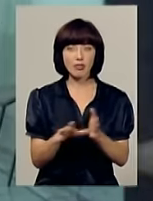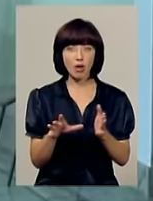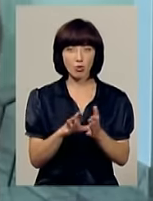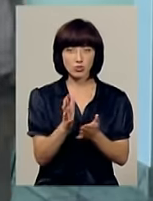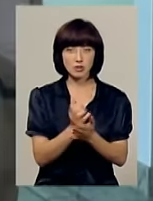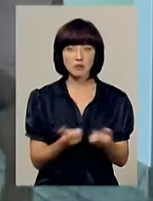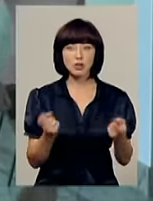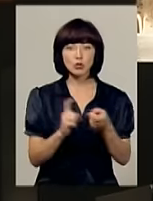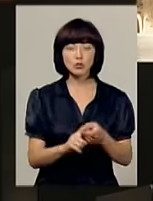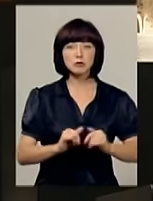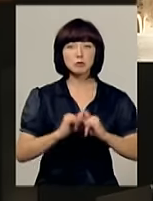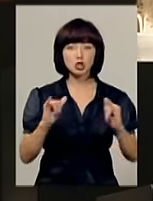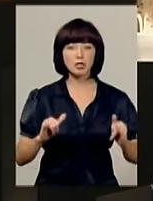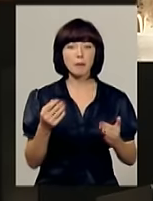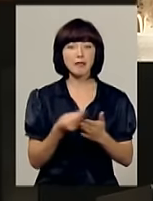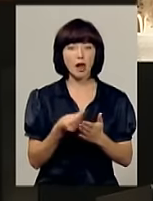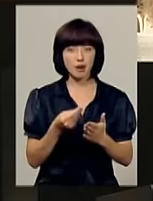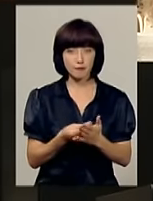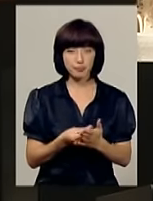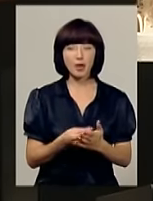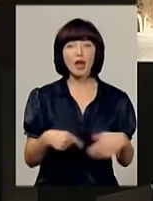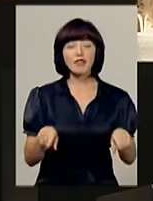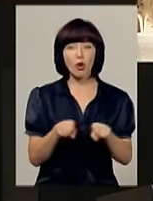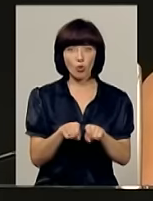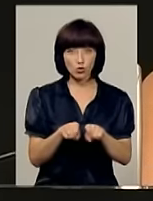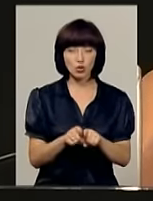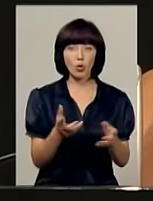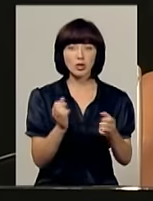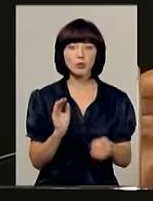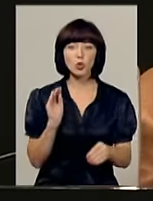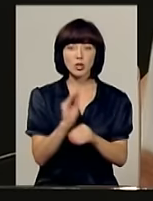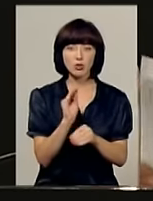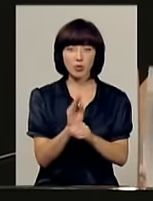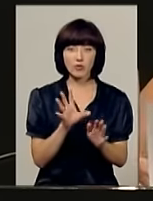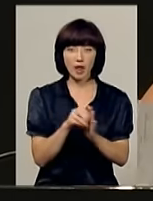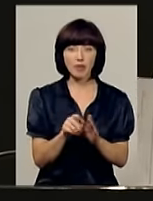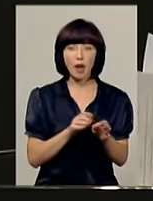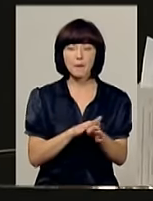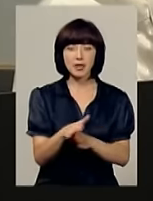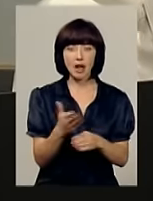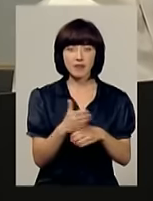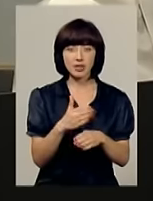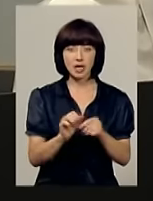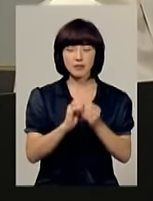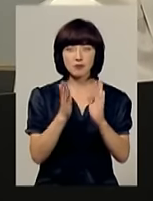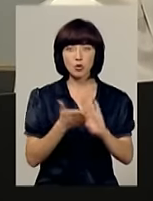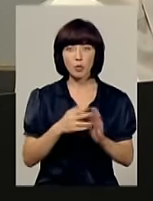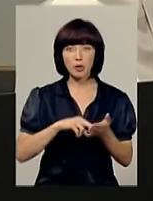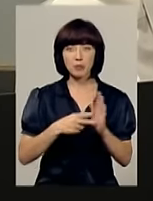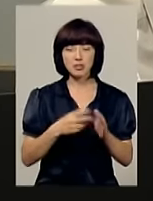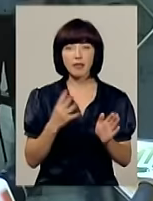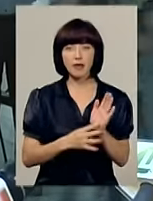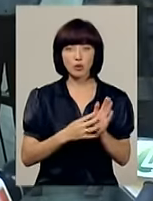з збільшенням тарифів. Бюджет розвитку також отримав додаткові вливання. На капітальні видатки в цілому передбачили 90